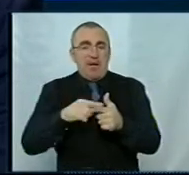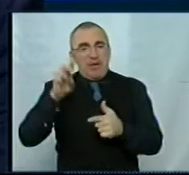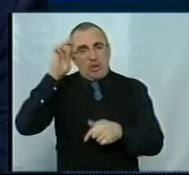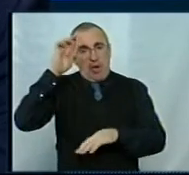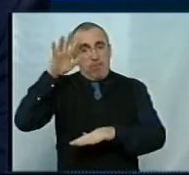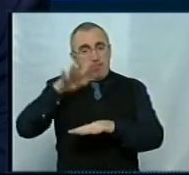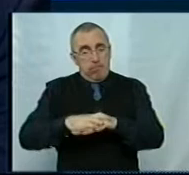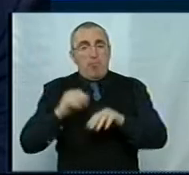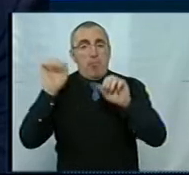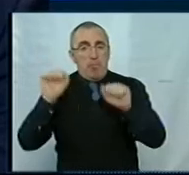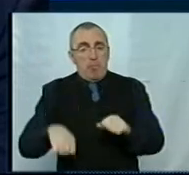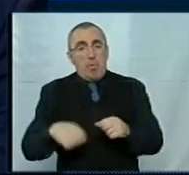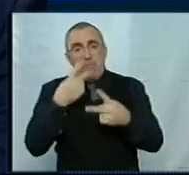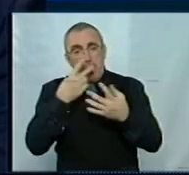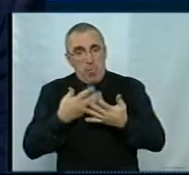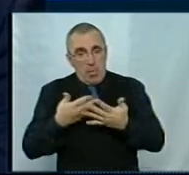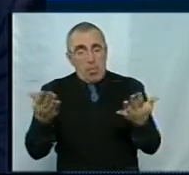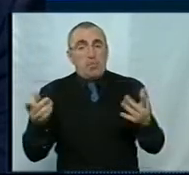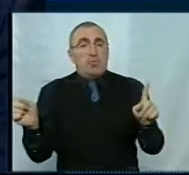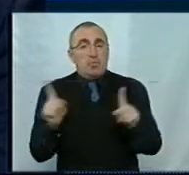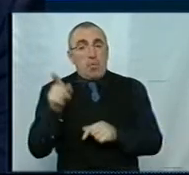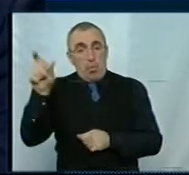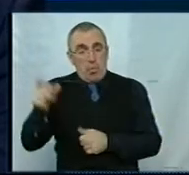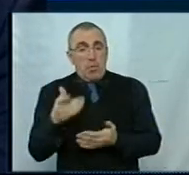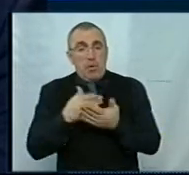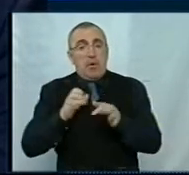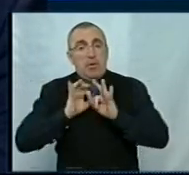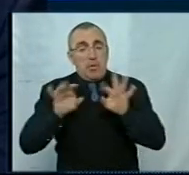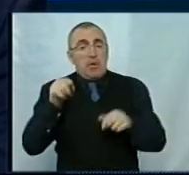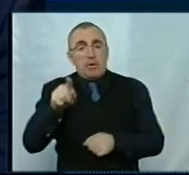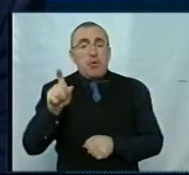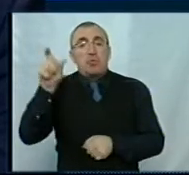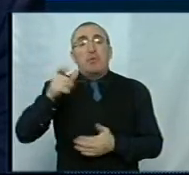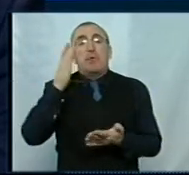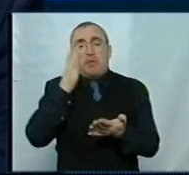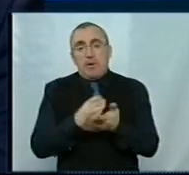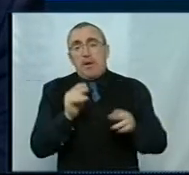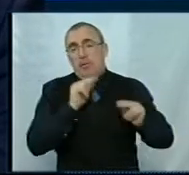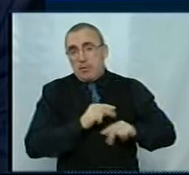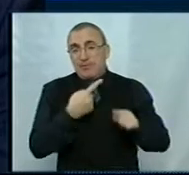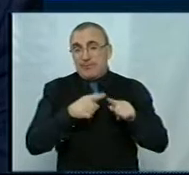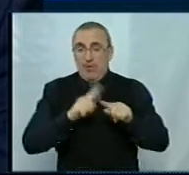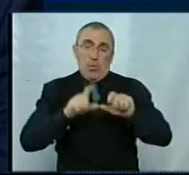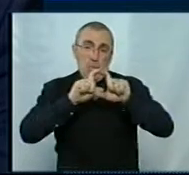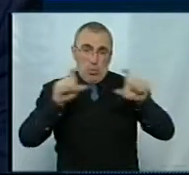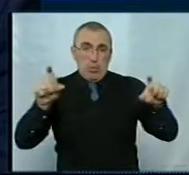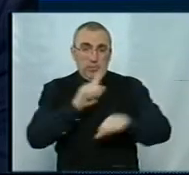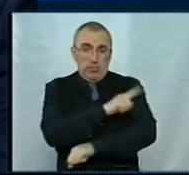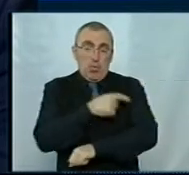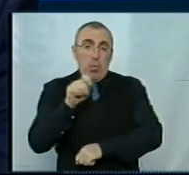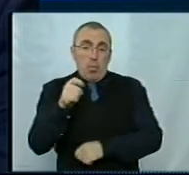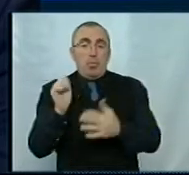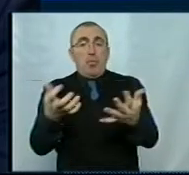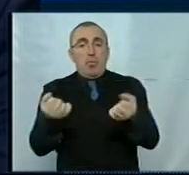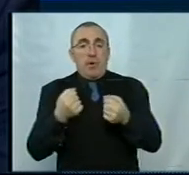банк може продемонструвати, що в нього є інформація про те, що людина є працівником цієї установи, то цей ключ можна